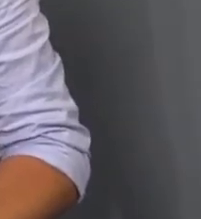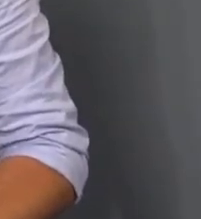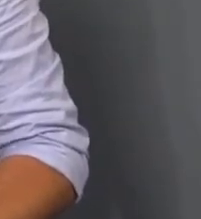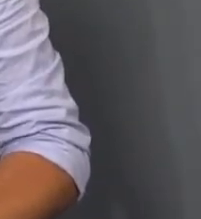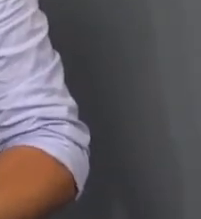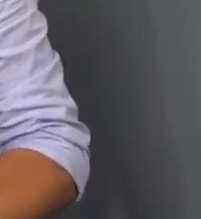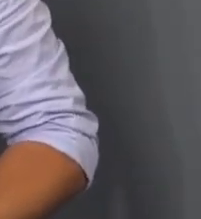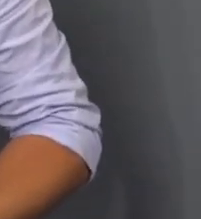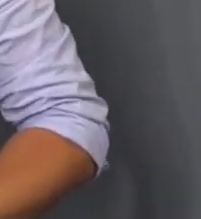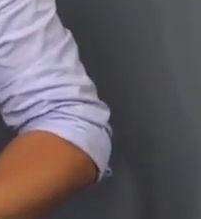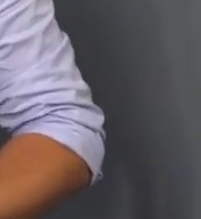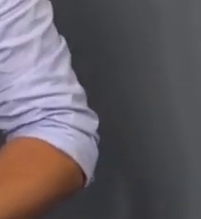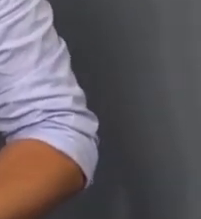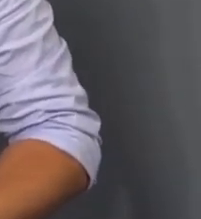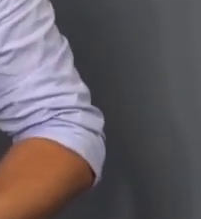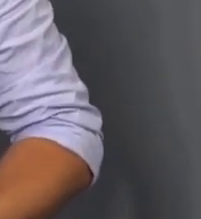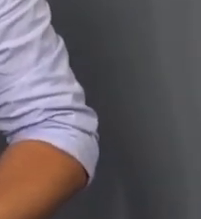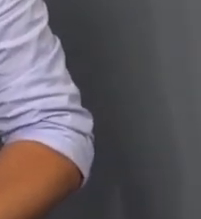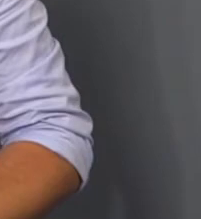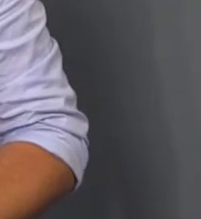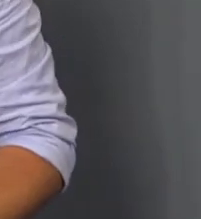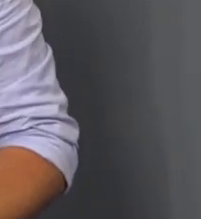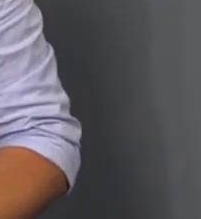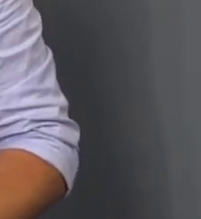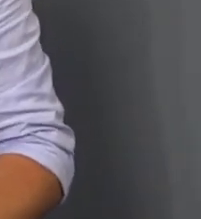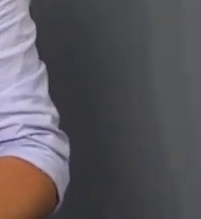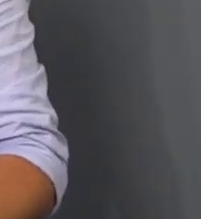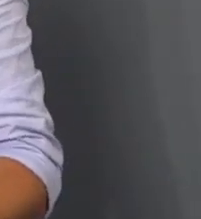.30. А надалі в ефірі програма «Тема дня». На все добре.